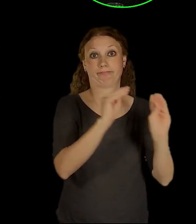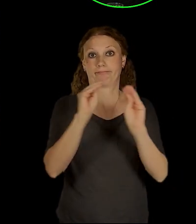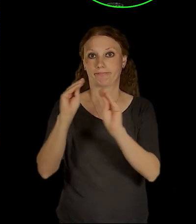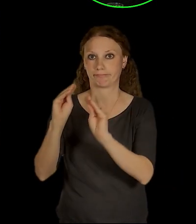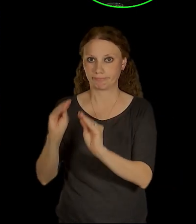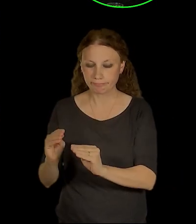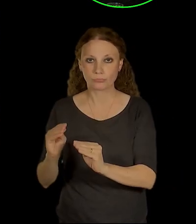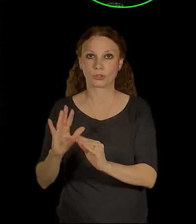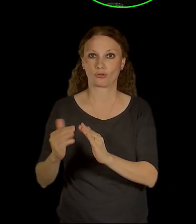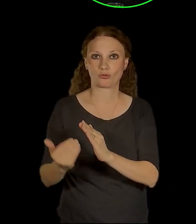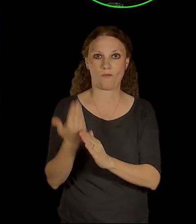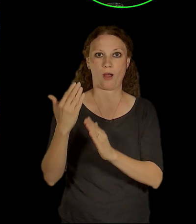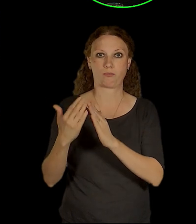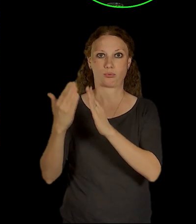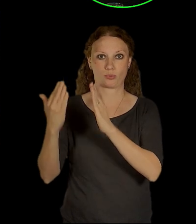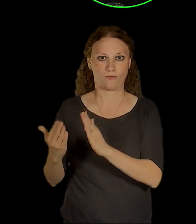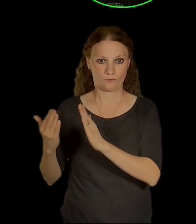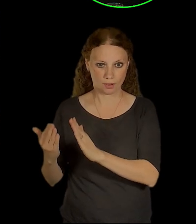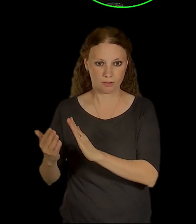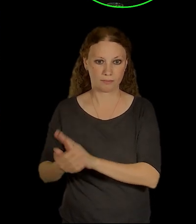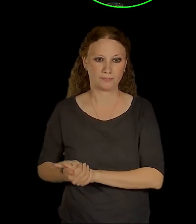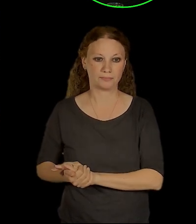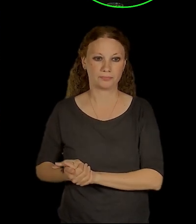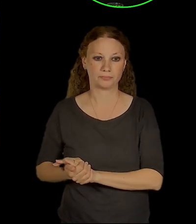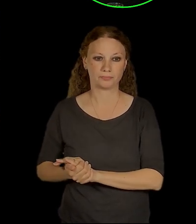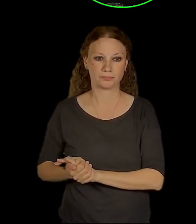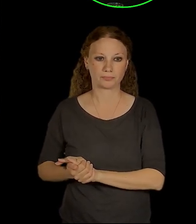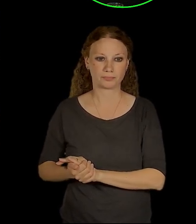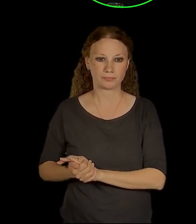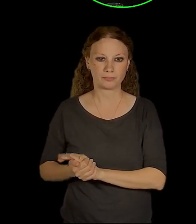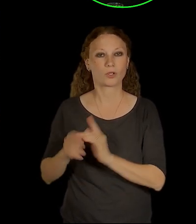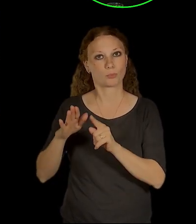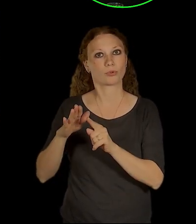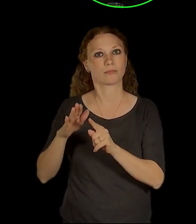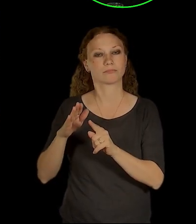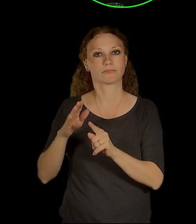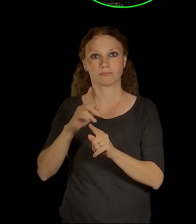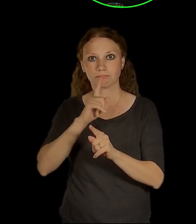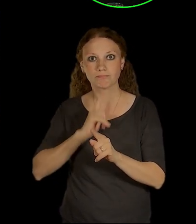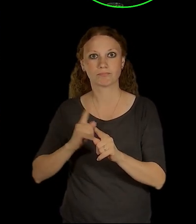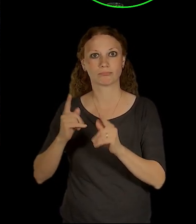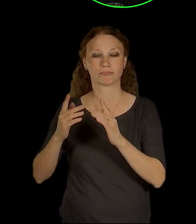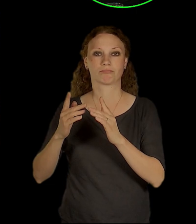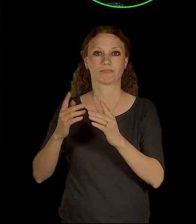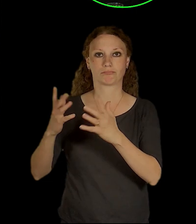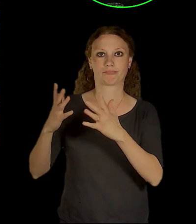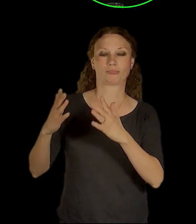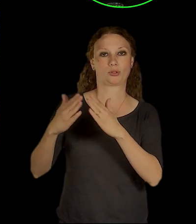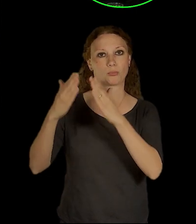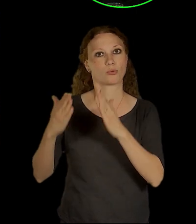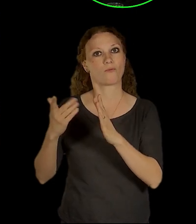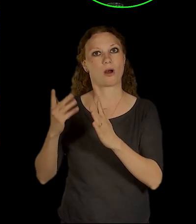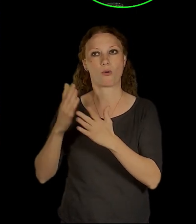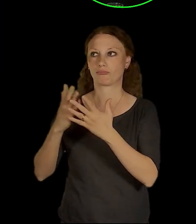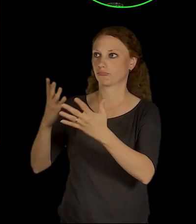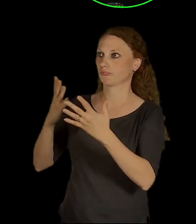která bude to náměstí definovat a vytýčí vlastně novou hranu toho nového